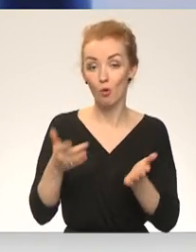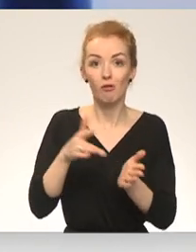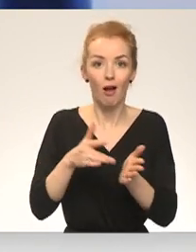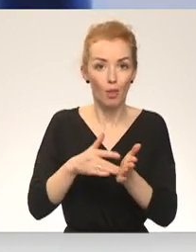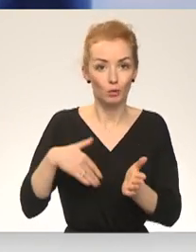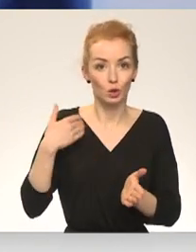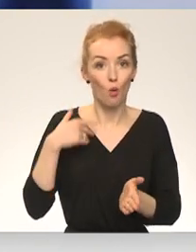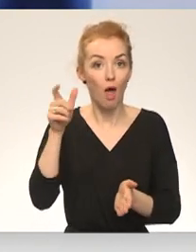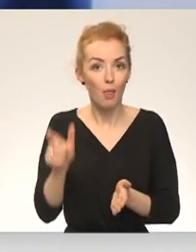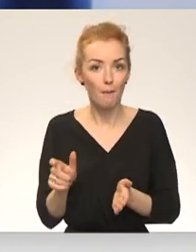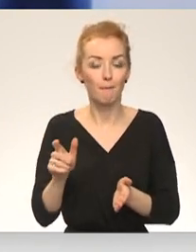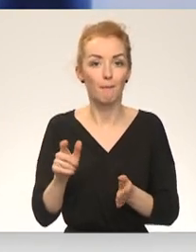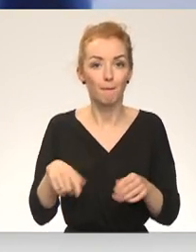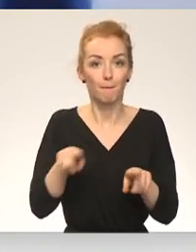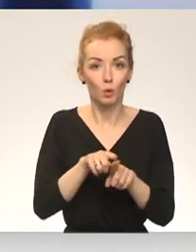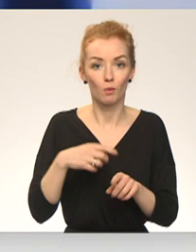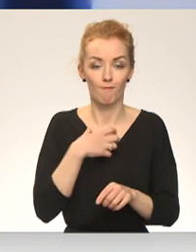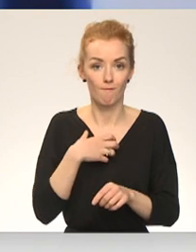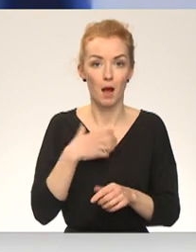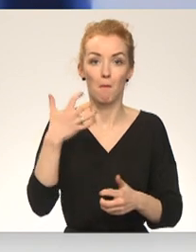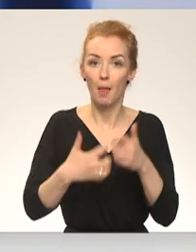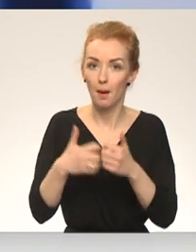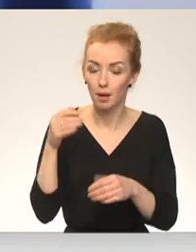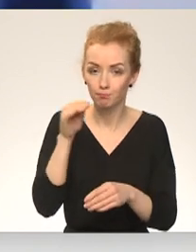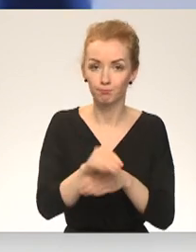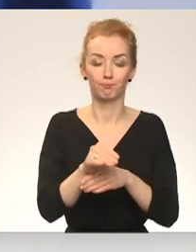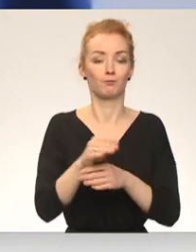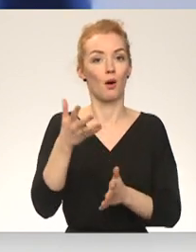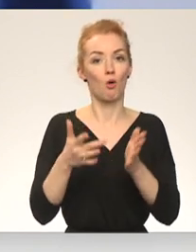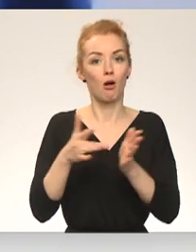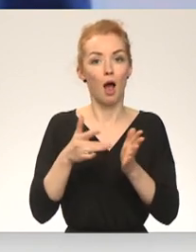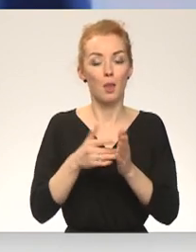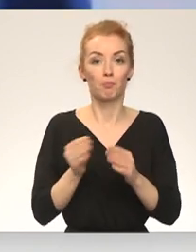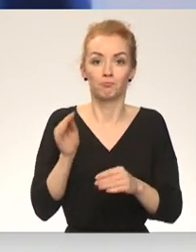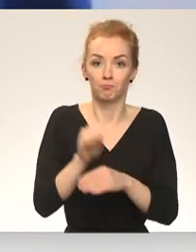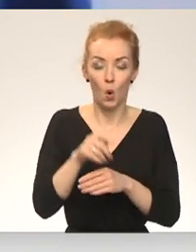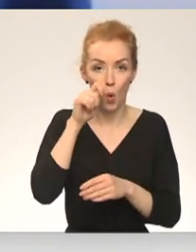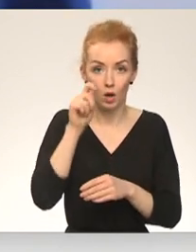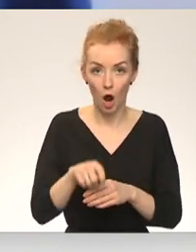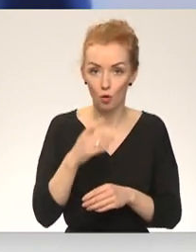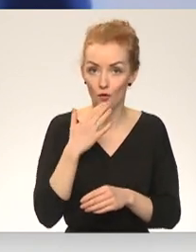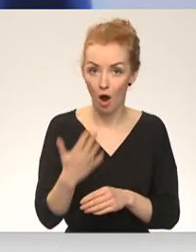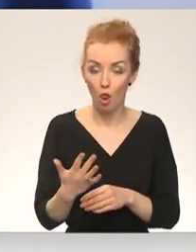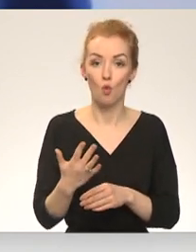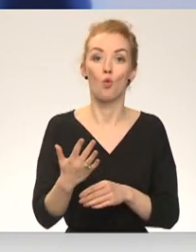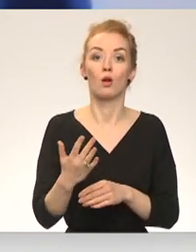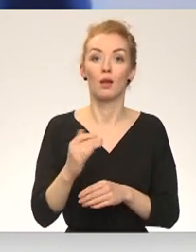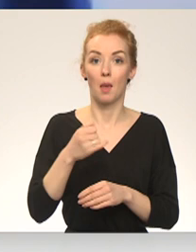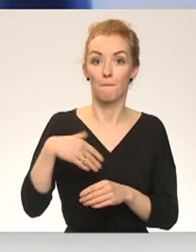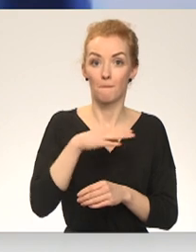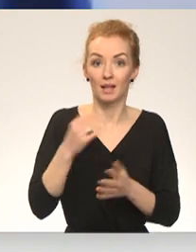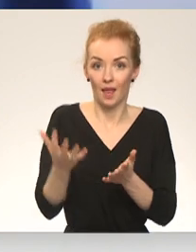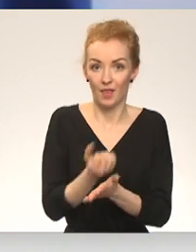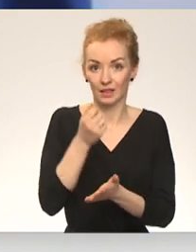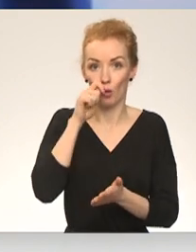skolēnam ir nepieciešama matemātika papildus, kādam tā būs Ukraiņu valoda, ja mums būs Ukraiņu valodas